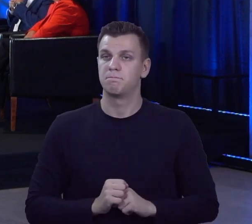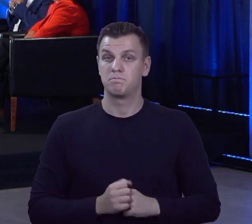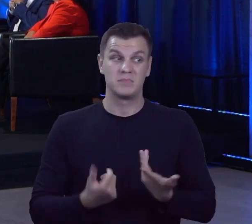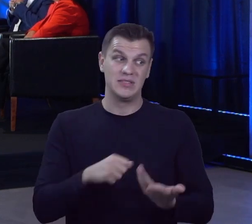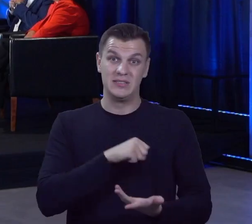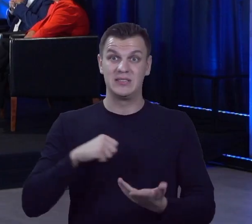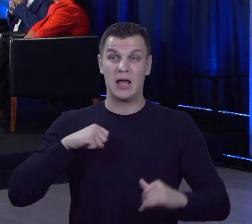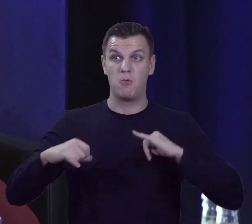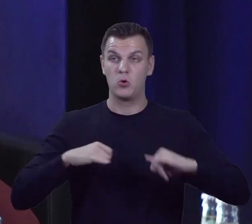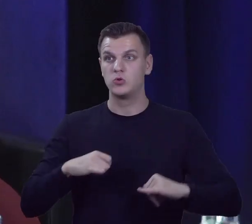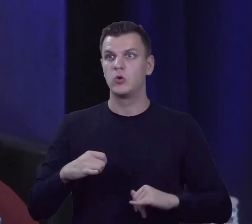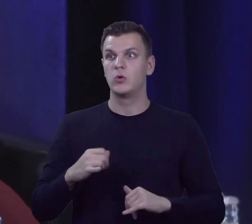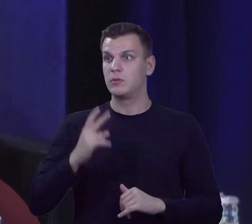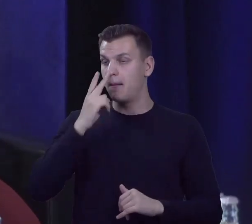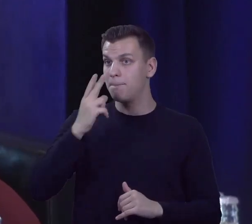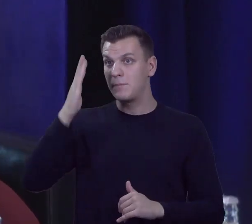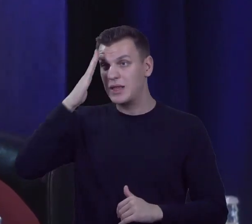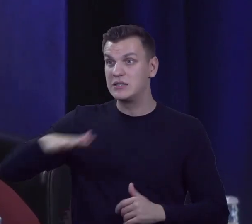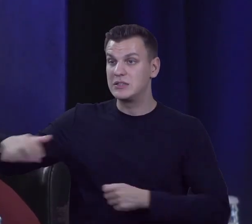przerażony aktywnością mieszkańców.